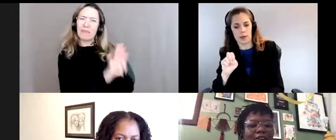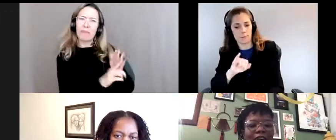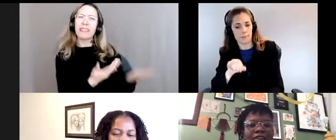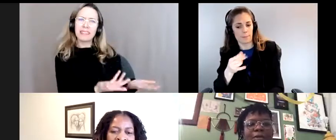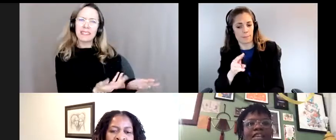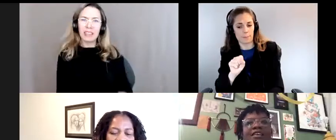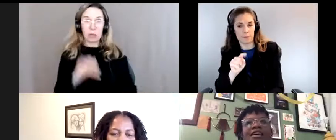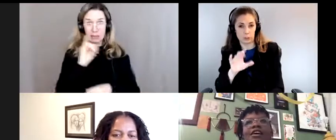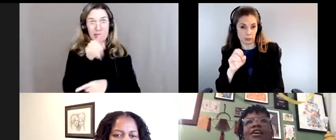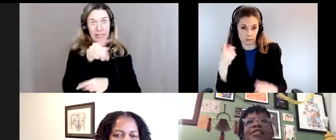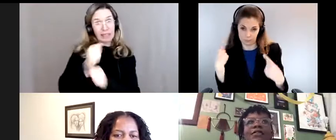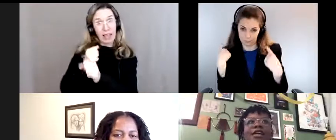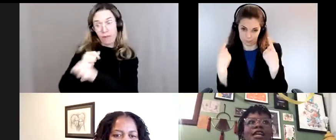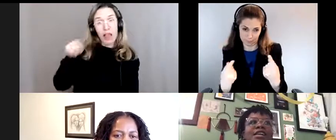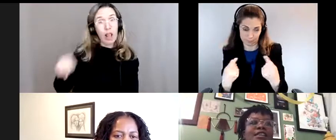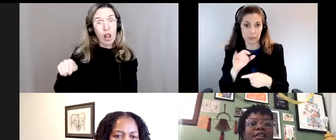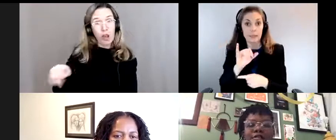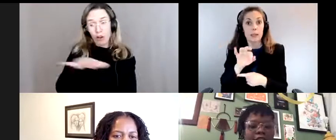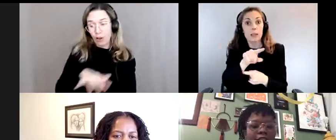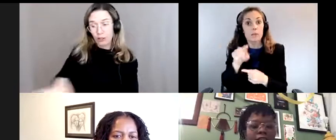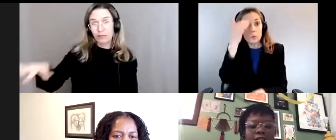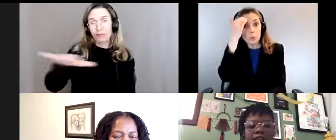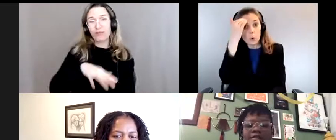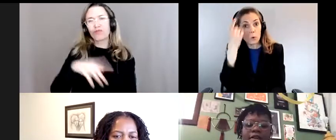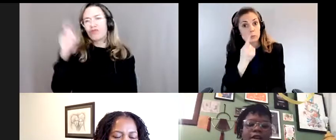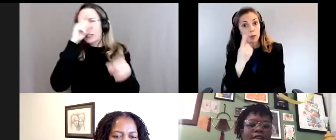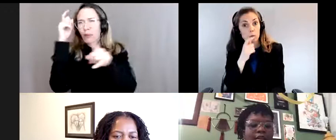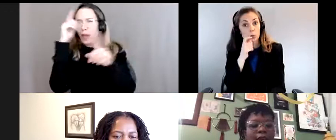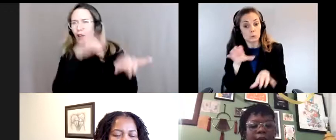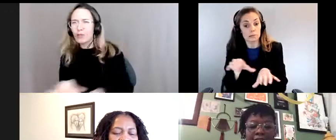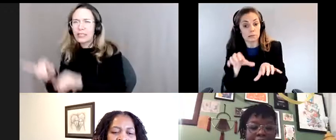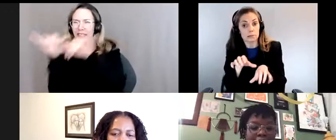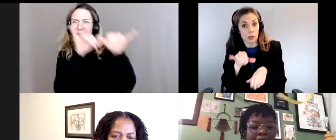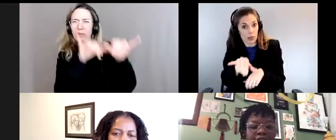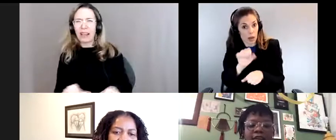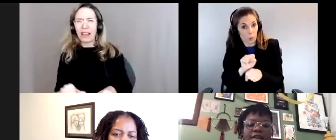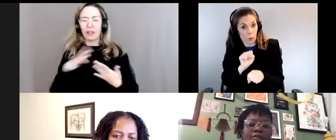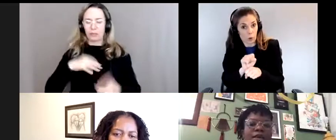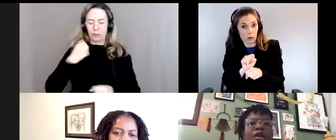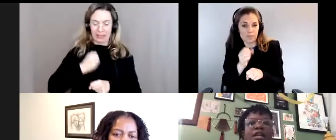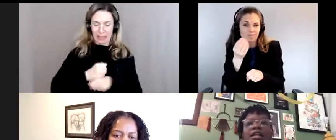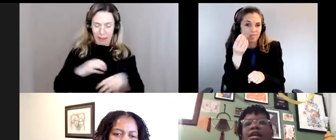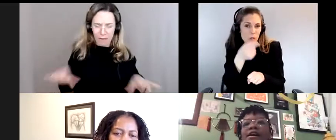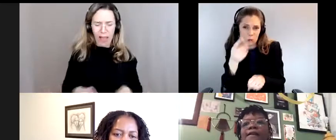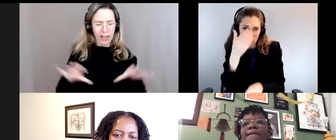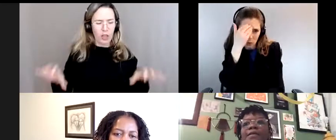travaillez dans ce domaine-là, je sais qu'on a toutes un peu une expérience similaire. On sait que notre travail n'est pas